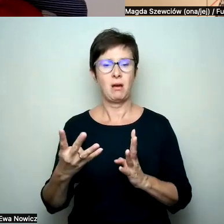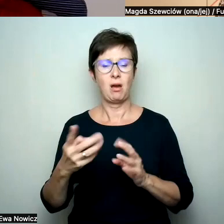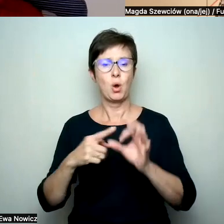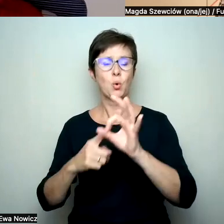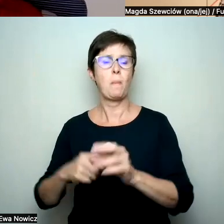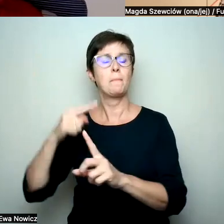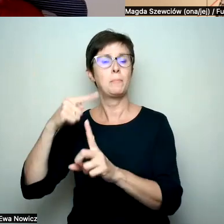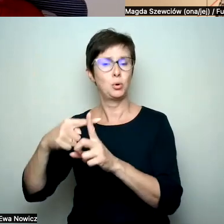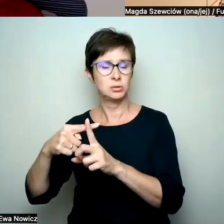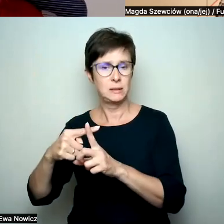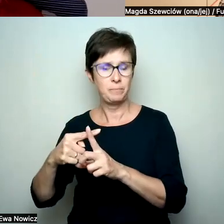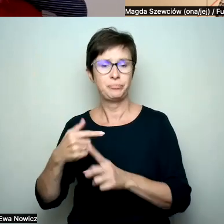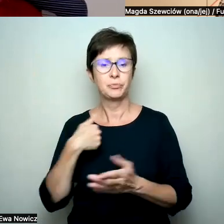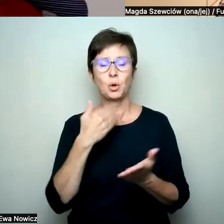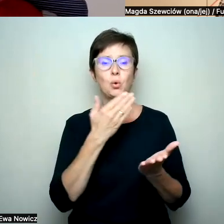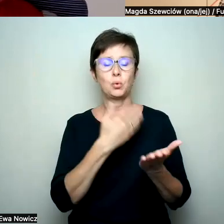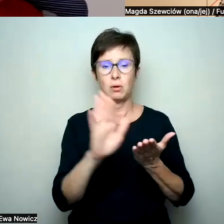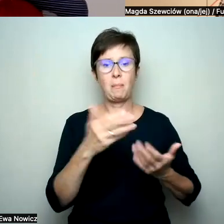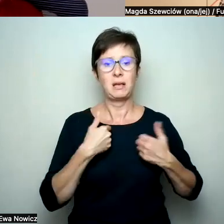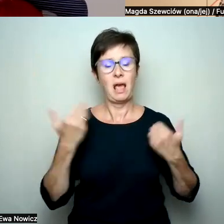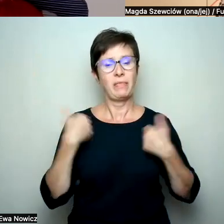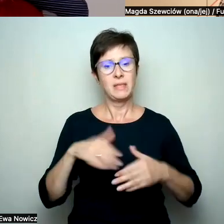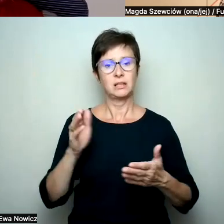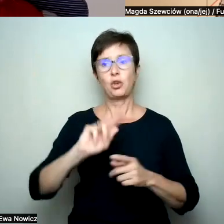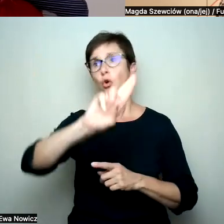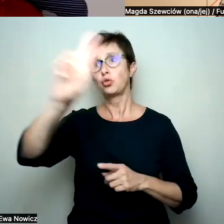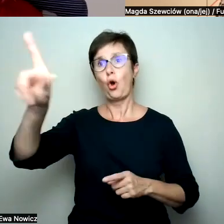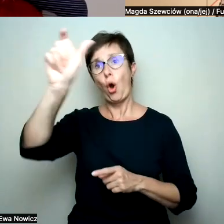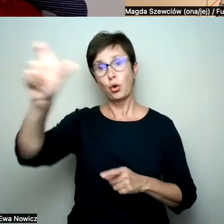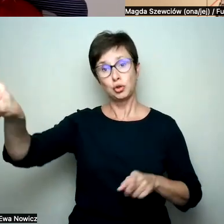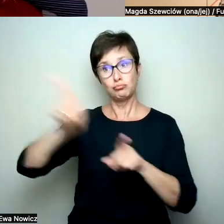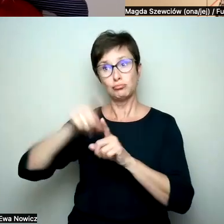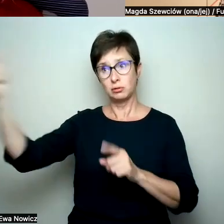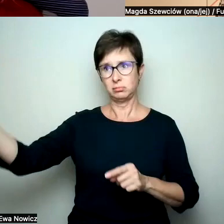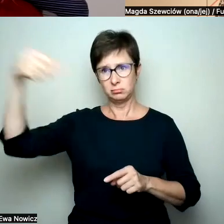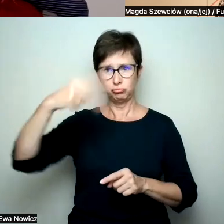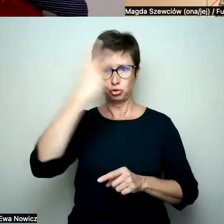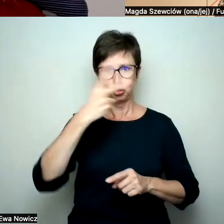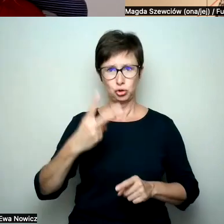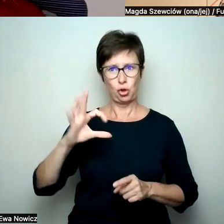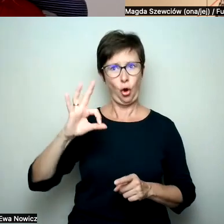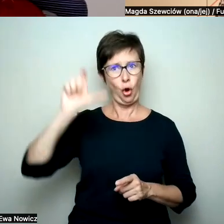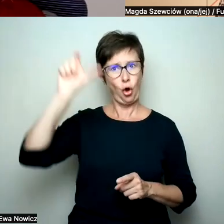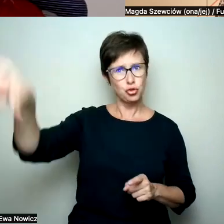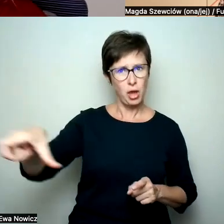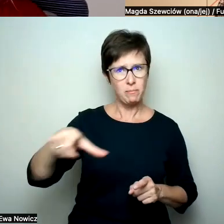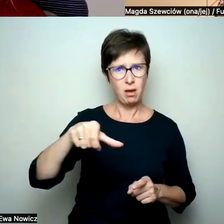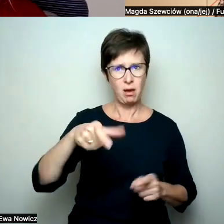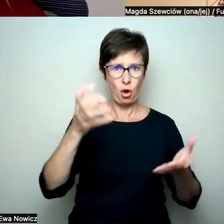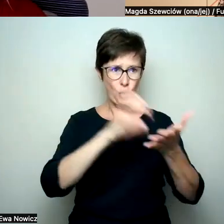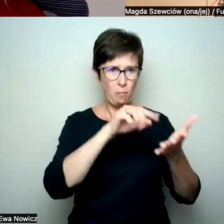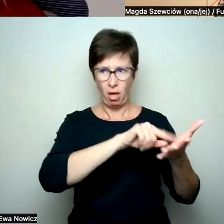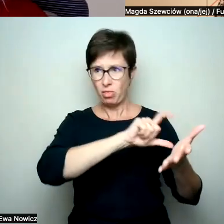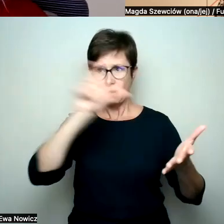z tej społeczności wszedł na moją stronę i przeczytał na swój temat coś takiego, więc i szczerze